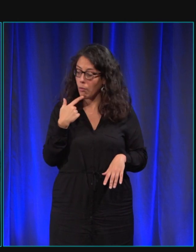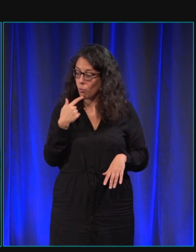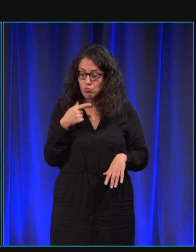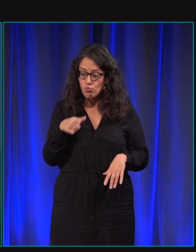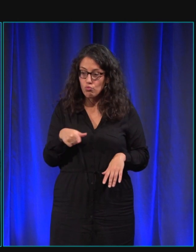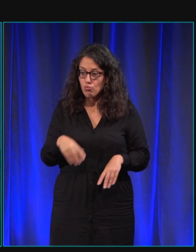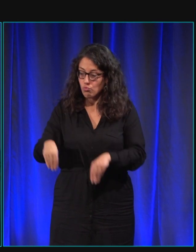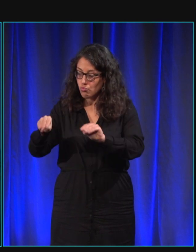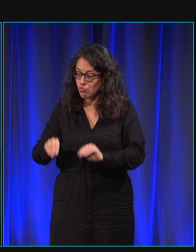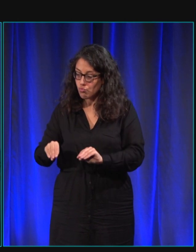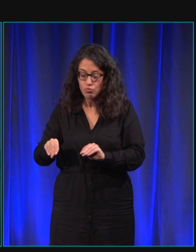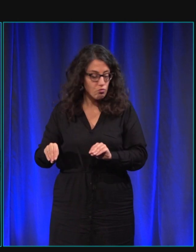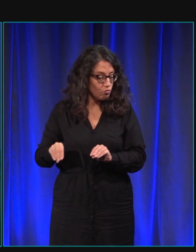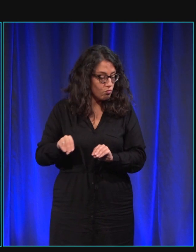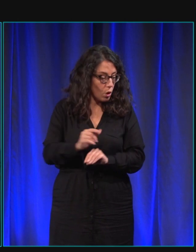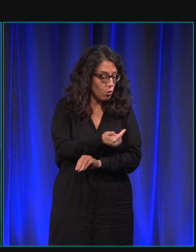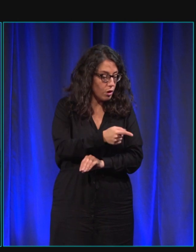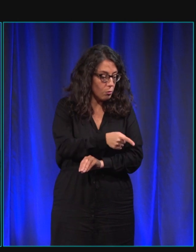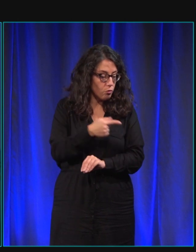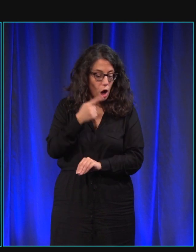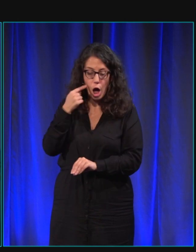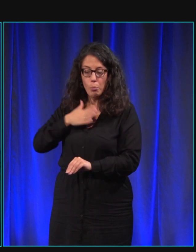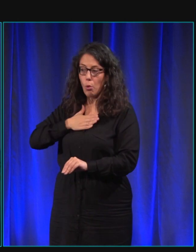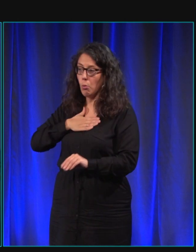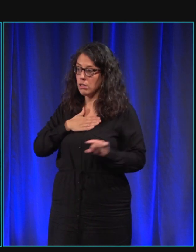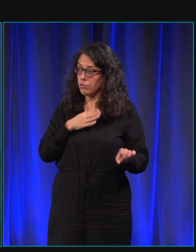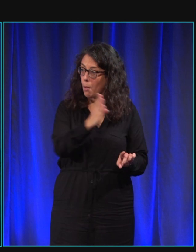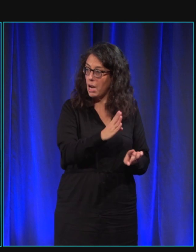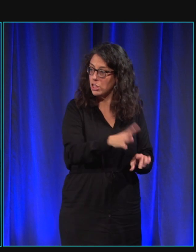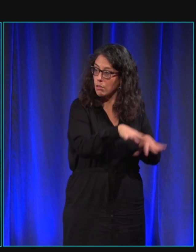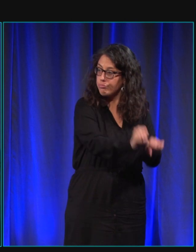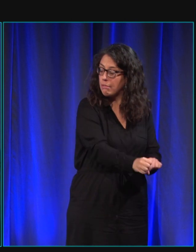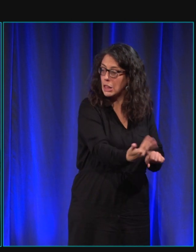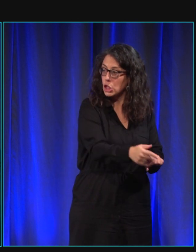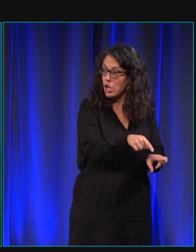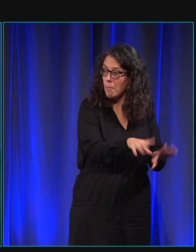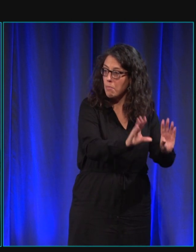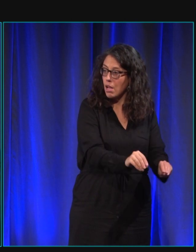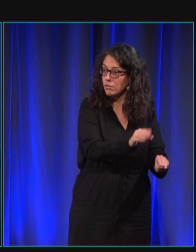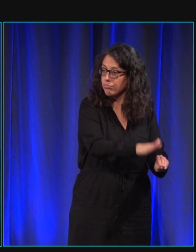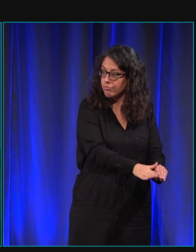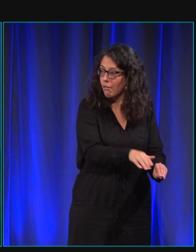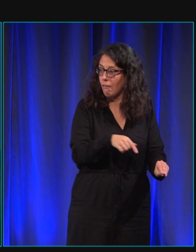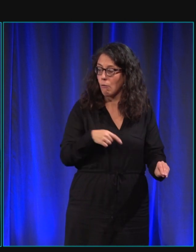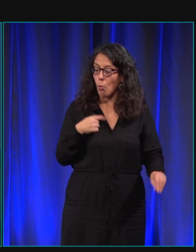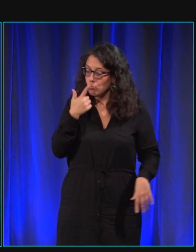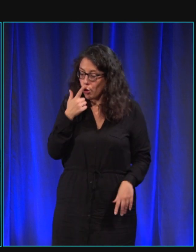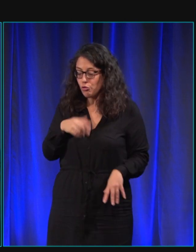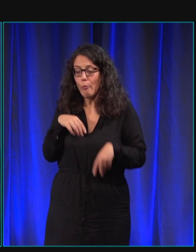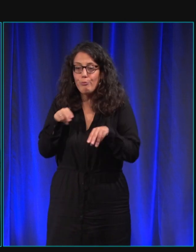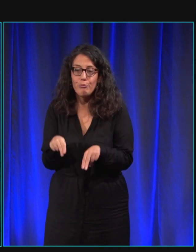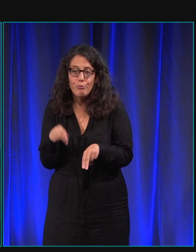dit donc il y a sûrement un pour moi Balzac il avait le sien et quand l'éducatrice me l'a laissé pour